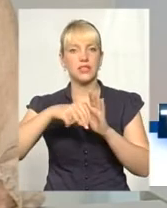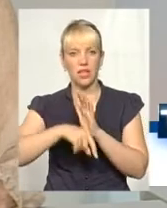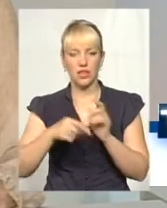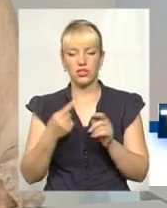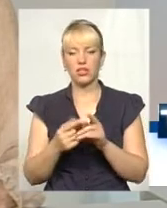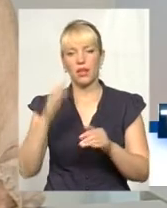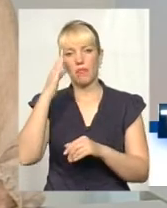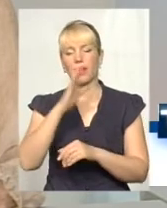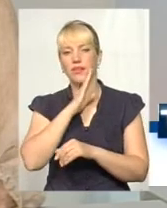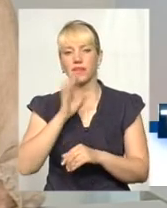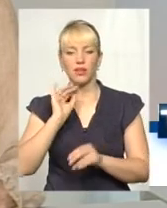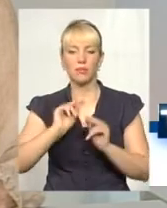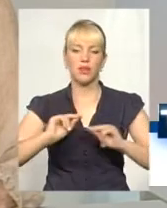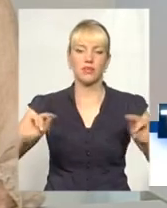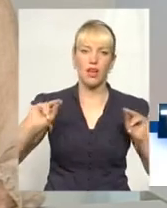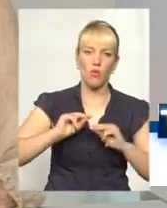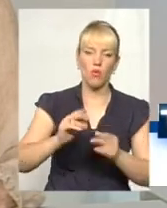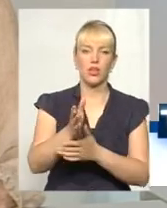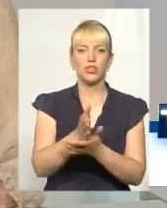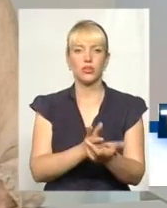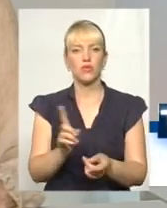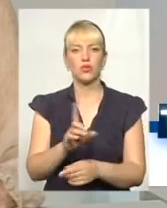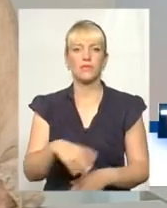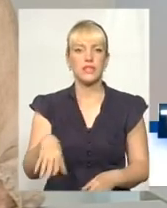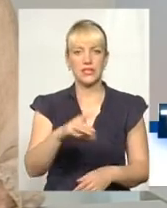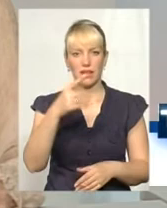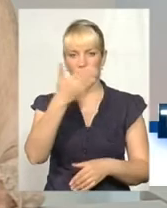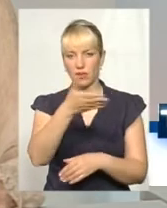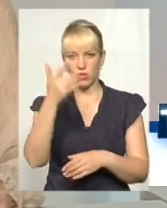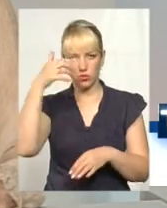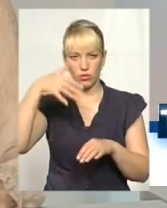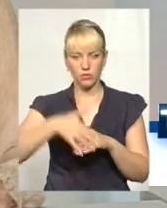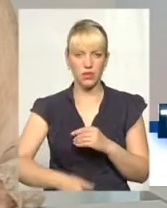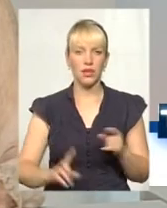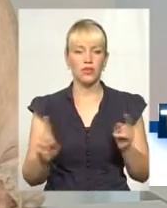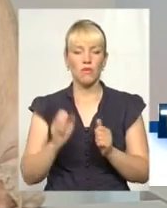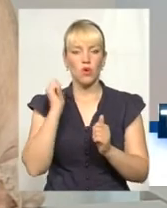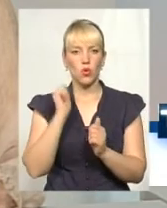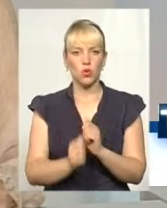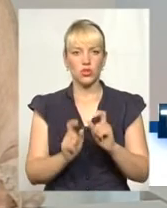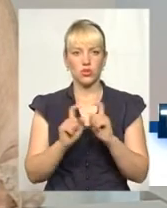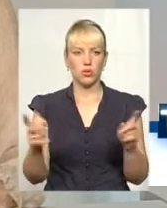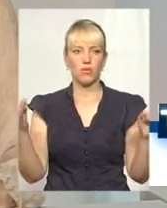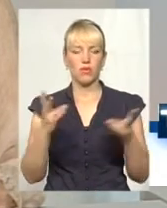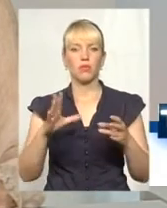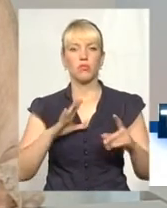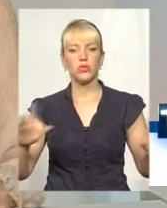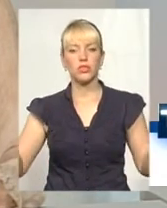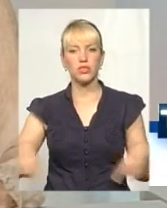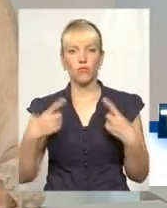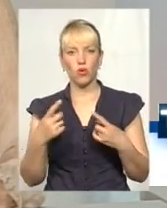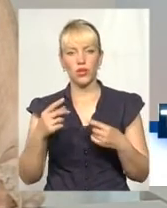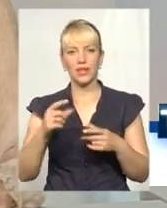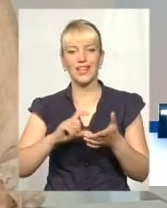педагоги, чиновники розуміли? Це означає, що в кожній школі повинен бути створений клас на